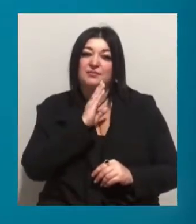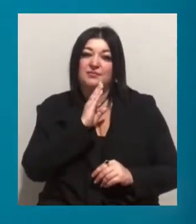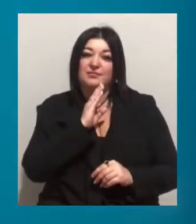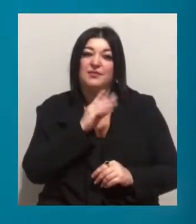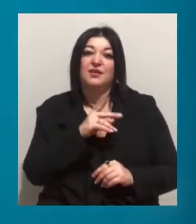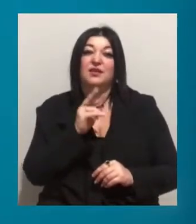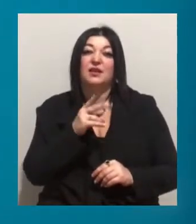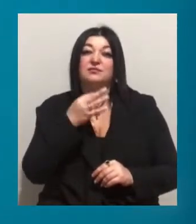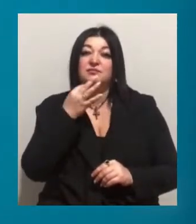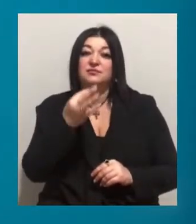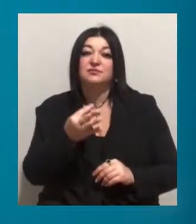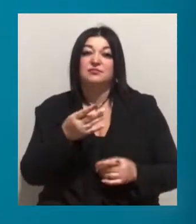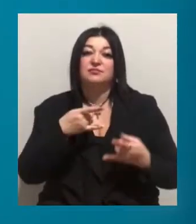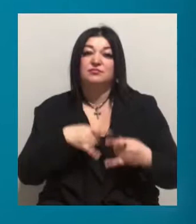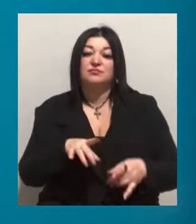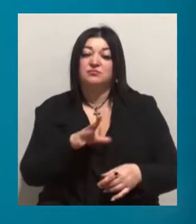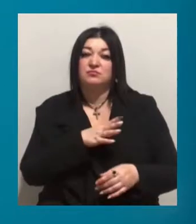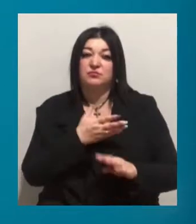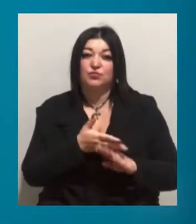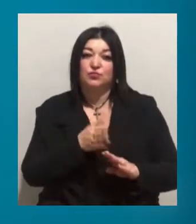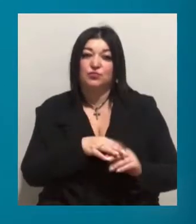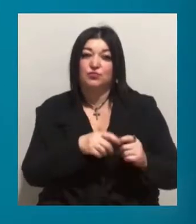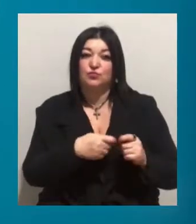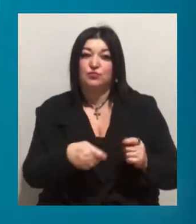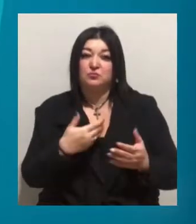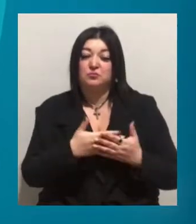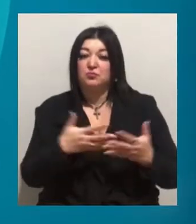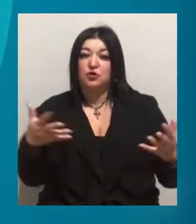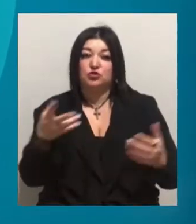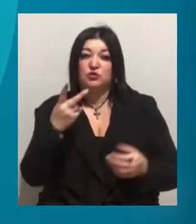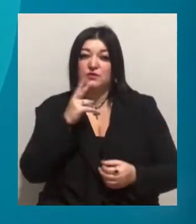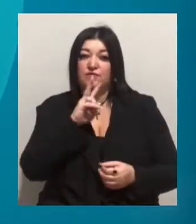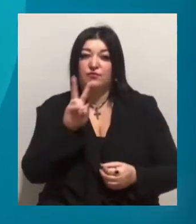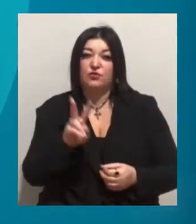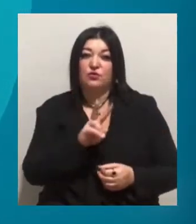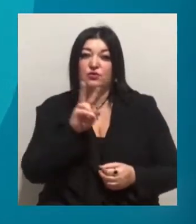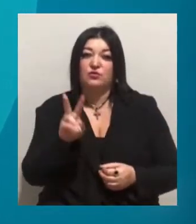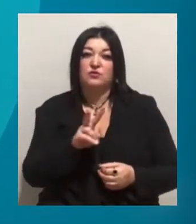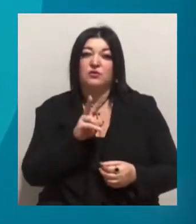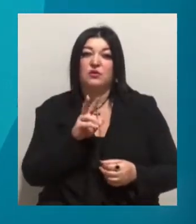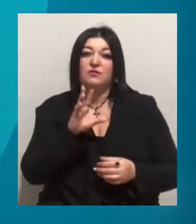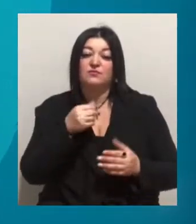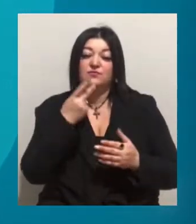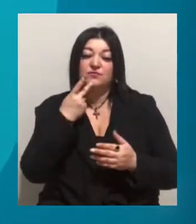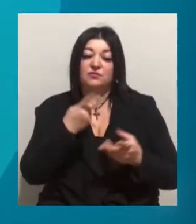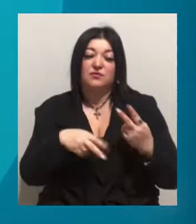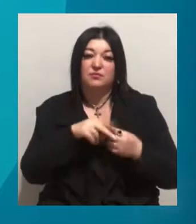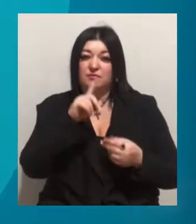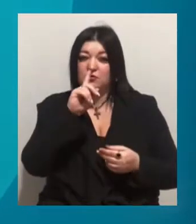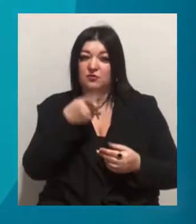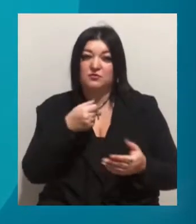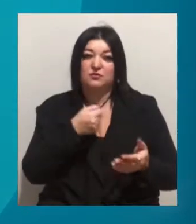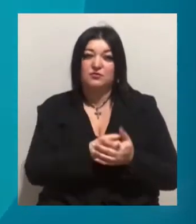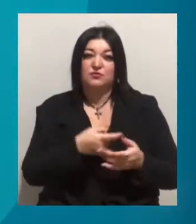дельфінарії, пологи були тривалими – більше двох годин. Зазвичай народження дельфіна триває до години. Зараз мама і малюк, за